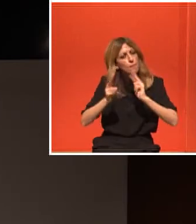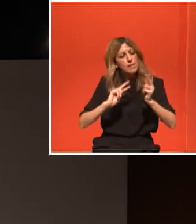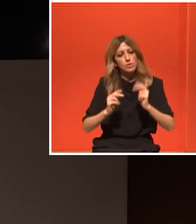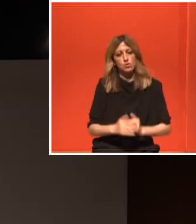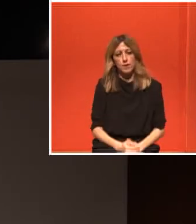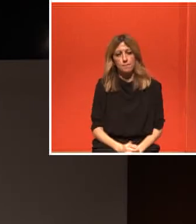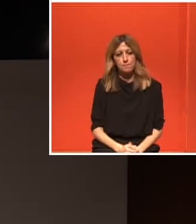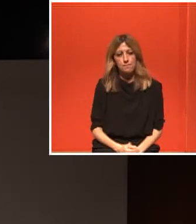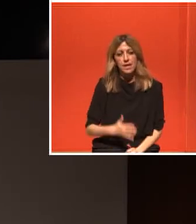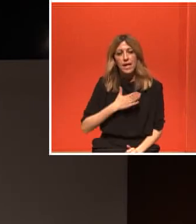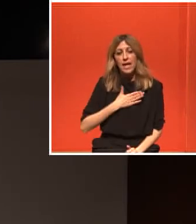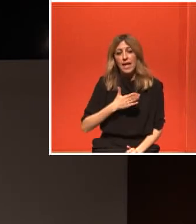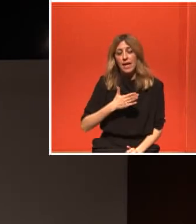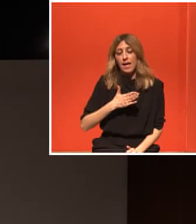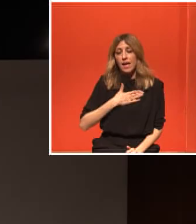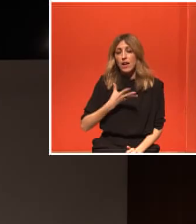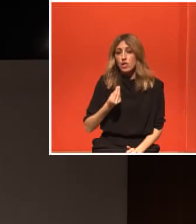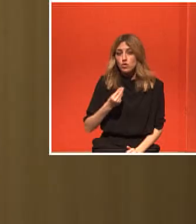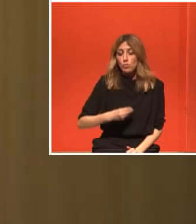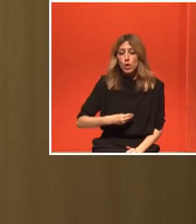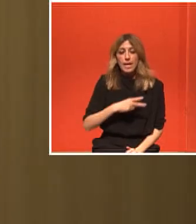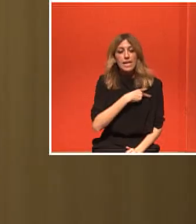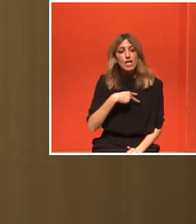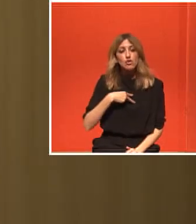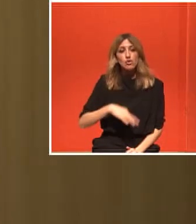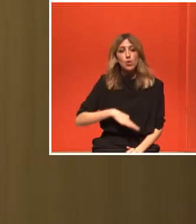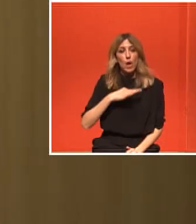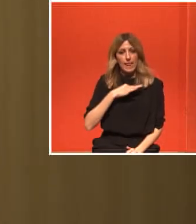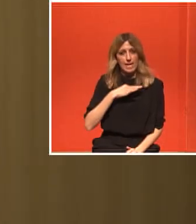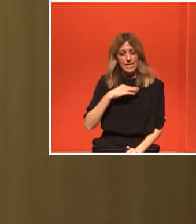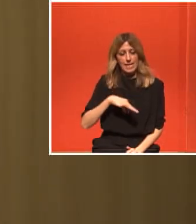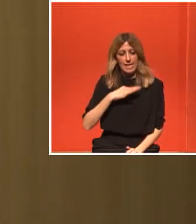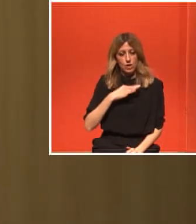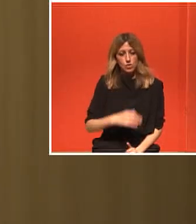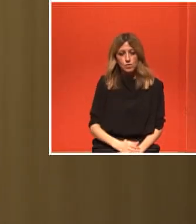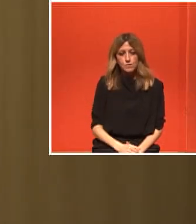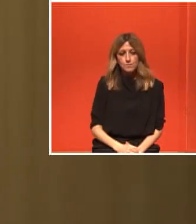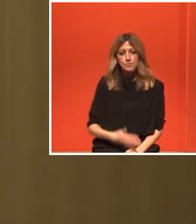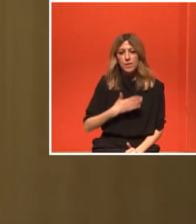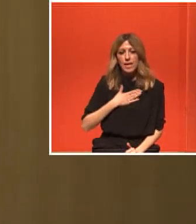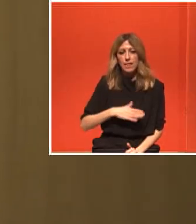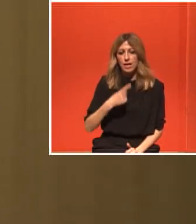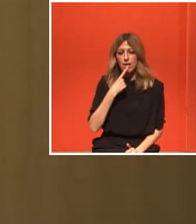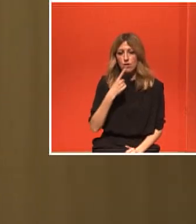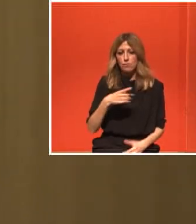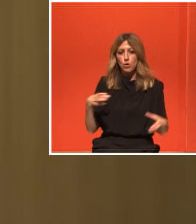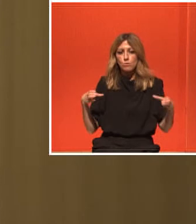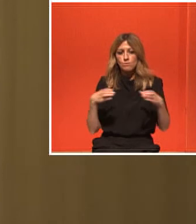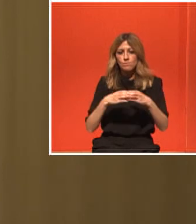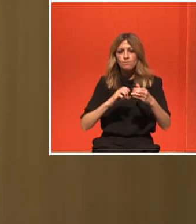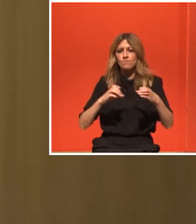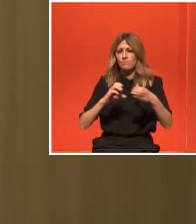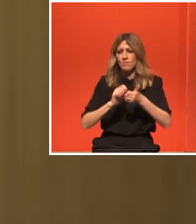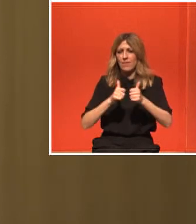Ευχαριστώ πολύ και εγώ τον καθηγητή τον κύριο Κουτσουγέρη. Εδώ να πούμε ότι το Τμήμα Αθλητικής Αριστείας είναι μια μεγάλη δωρεά του Ιδρύματος Σταύρος